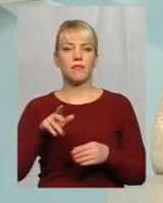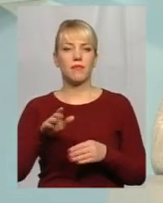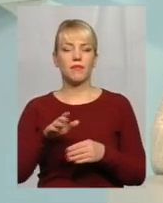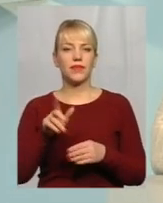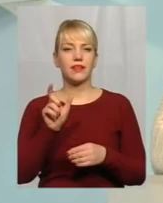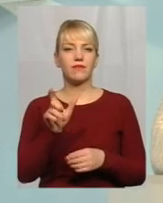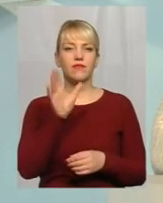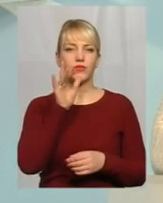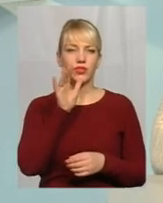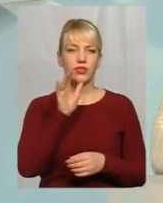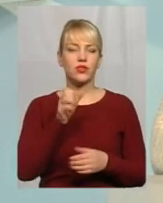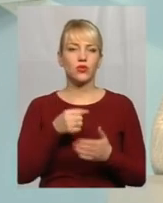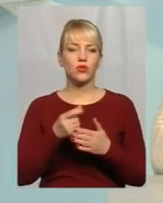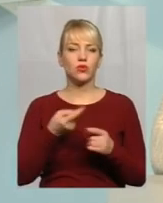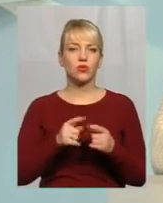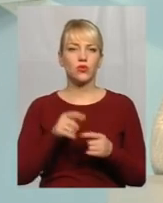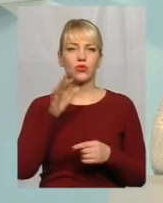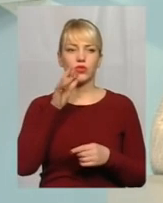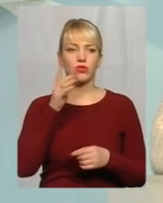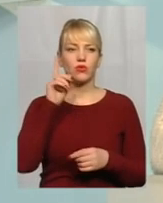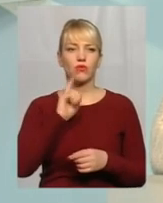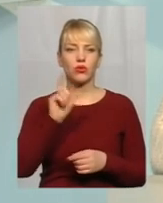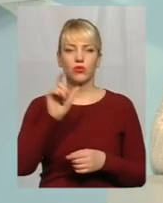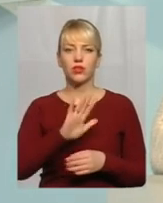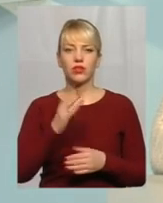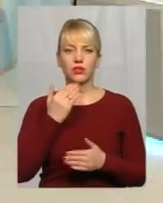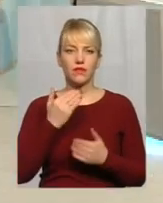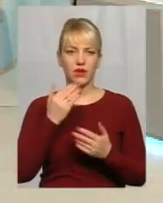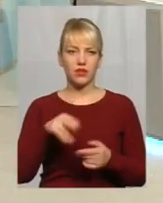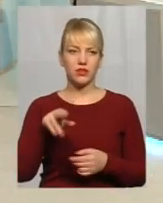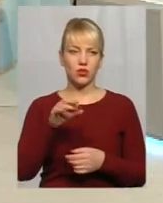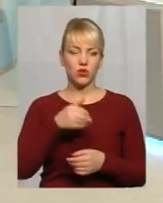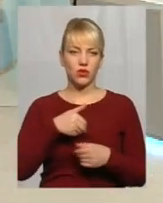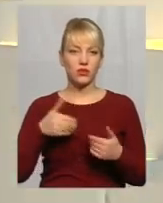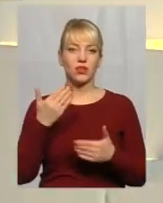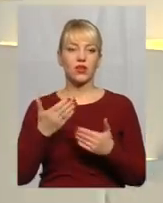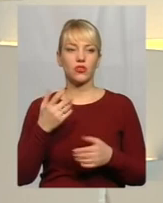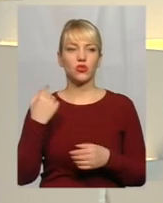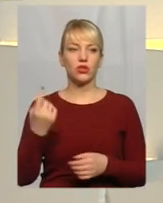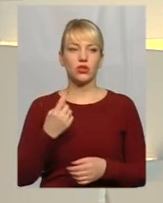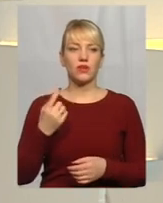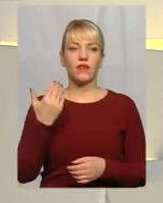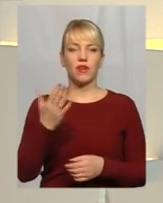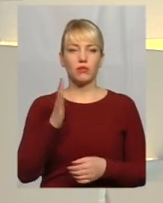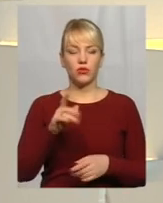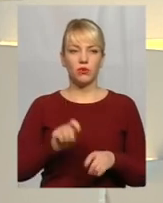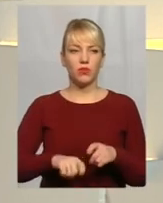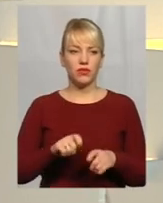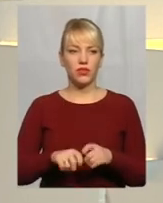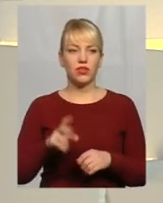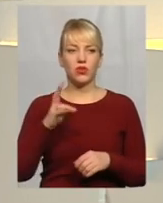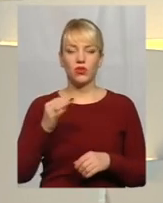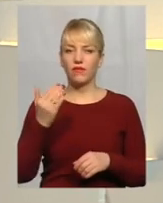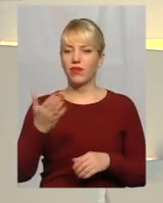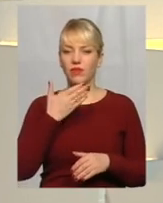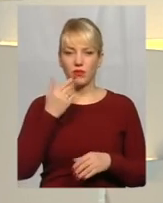до того часу, коли людина не звернеться до нас І навіть якщо лічильник мав би бути перевірений, але не перевірили